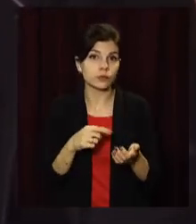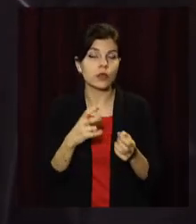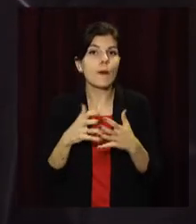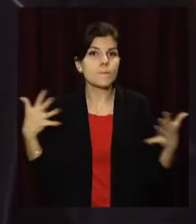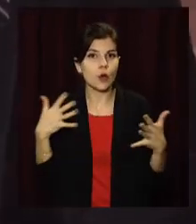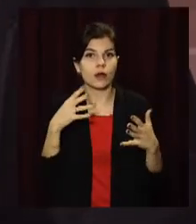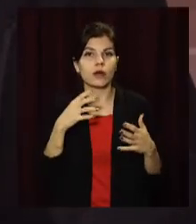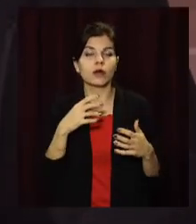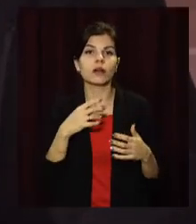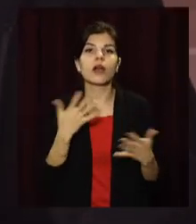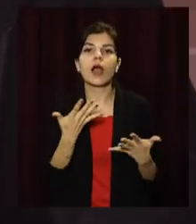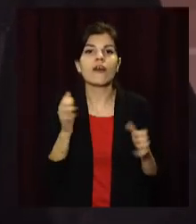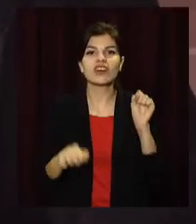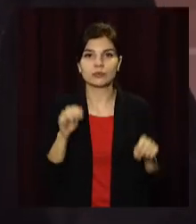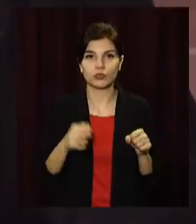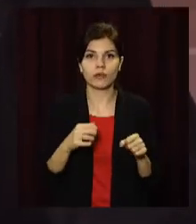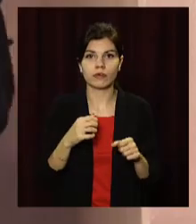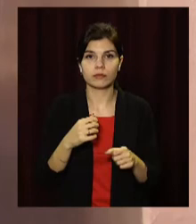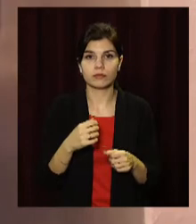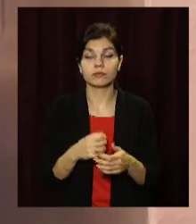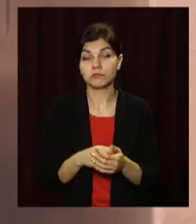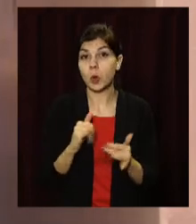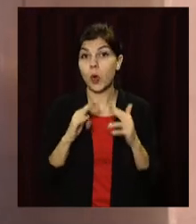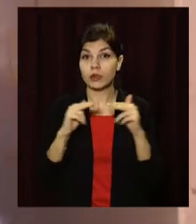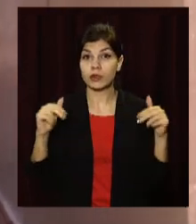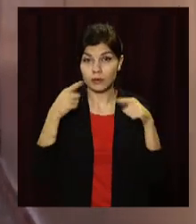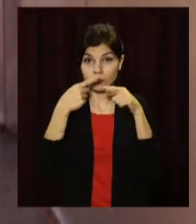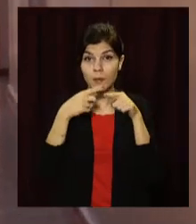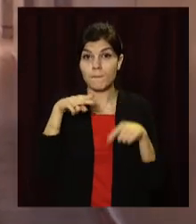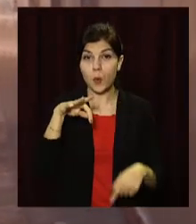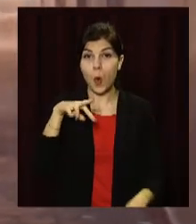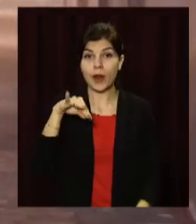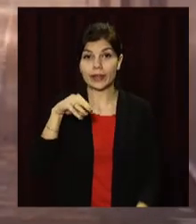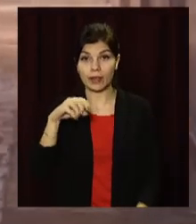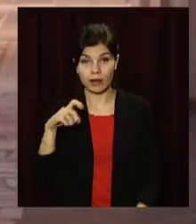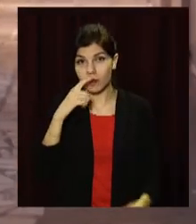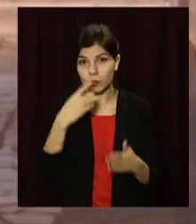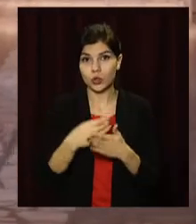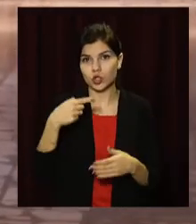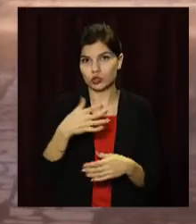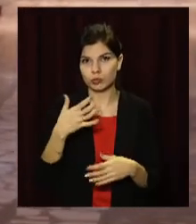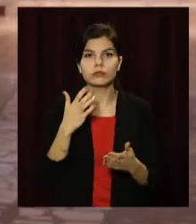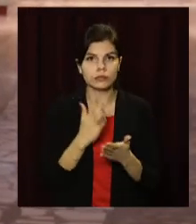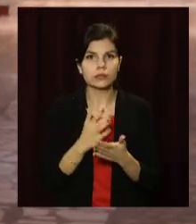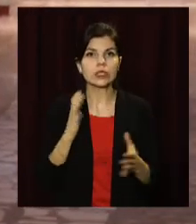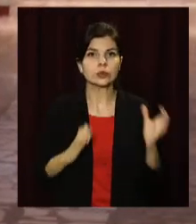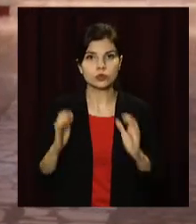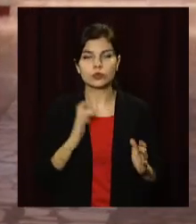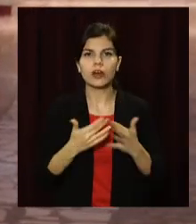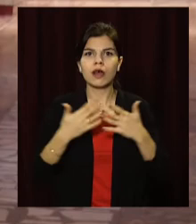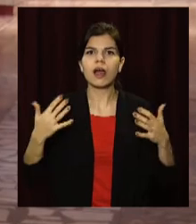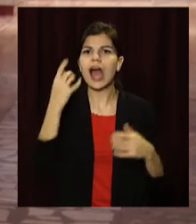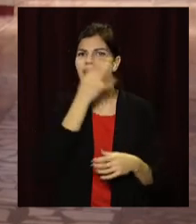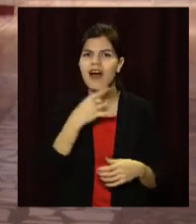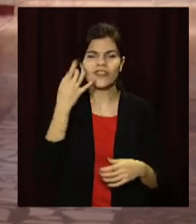більшу кількість вакансій. У дніпровській політехніці нині навчаються майже півтори сотні іноземних студентів з Близького Сходу,